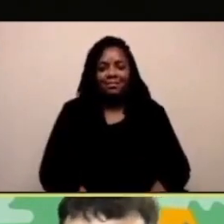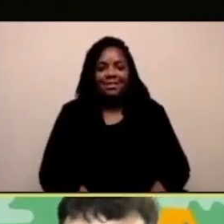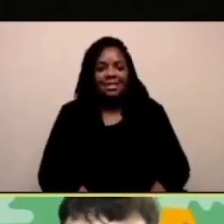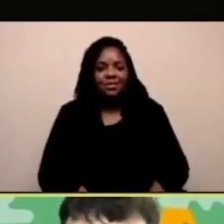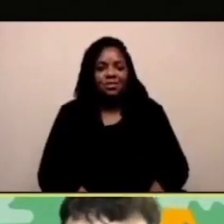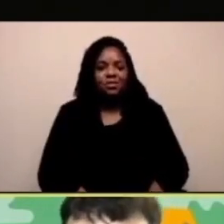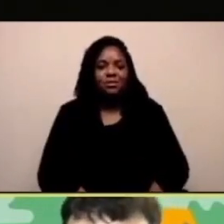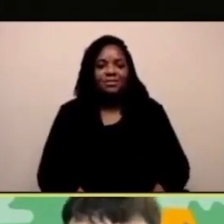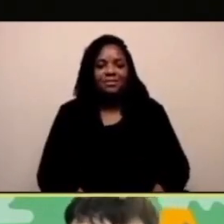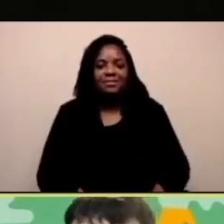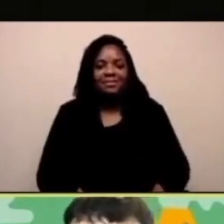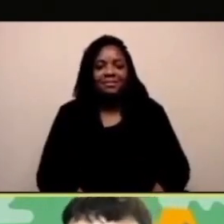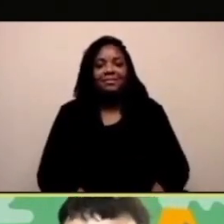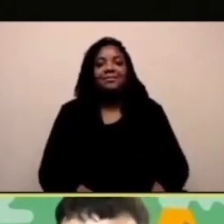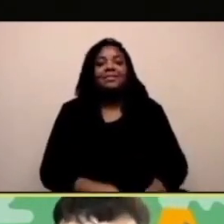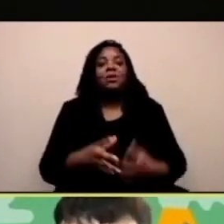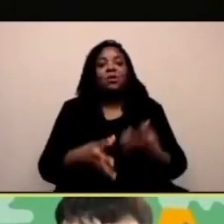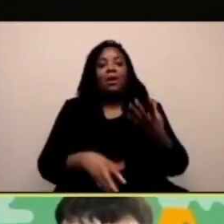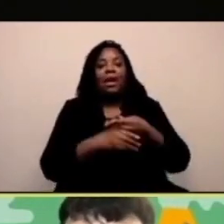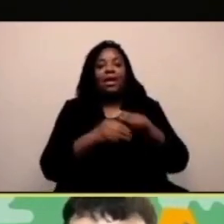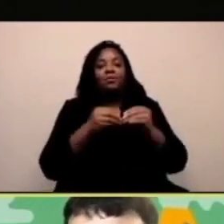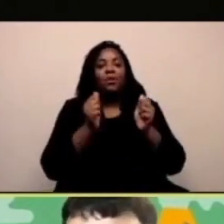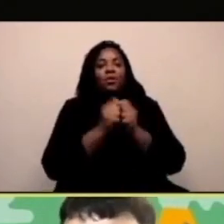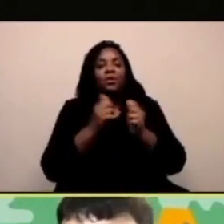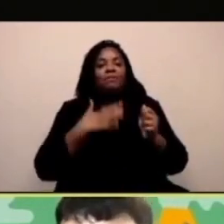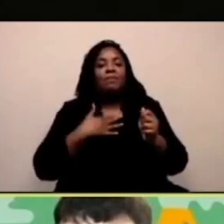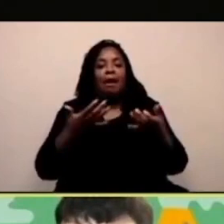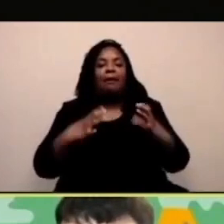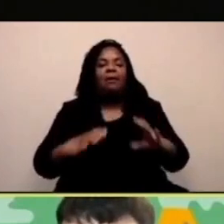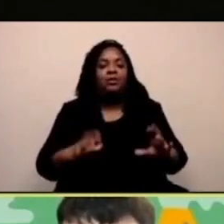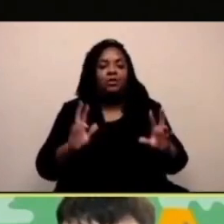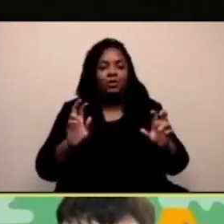cambia l'angolo anche i baffi e il naso.